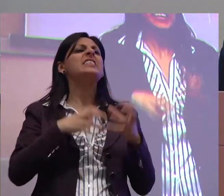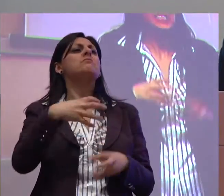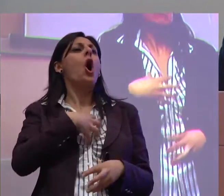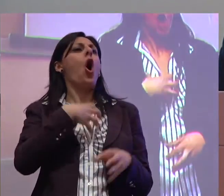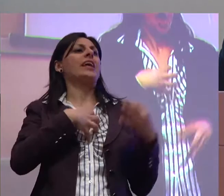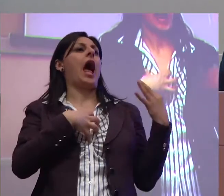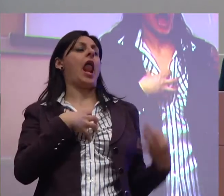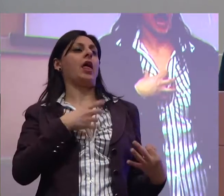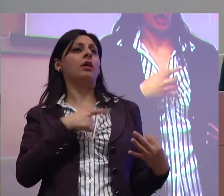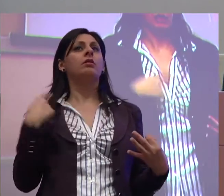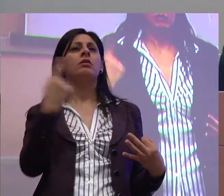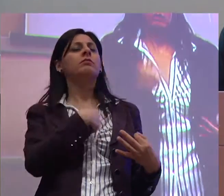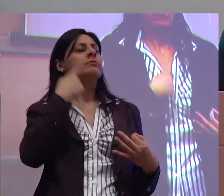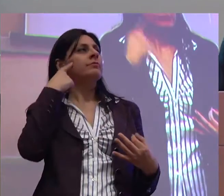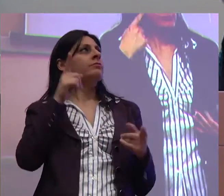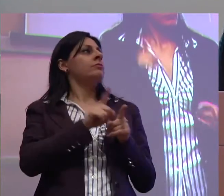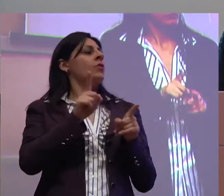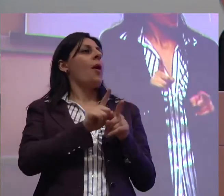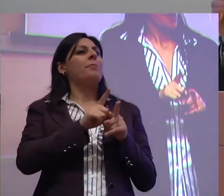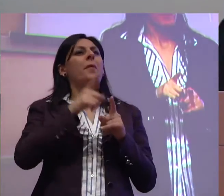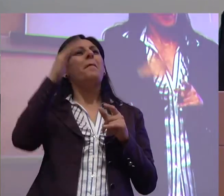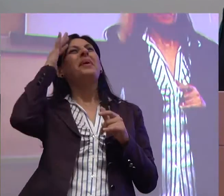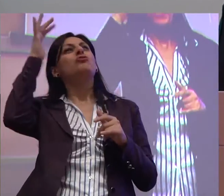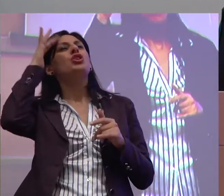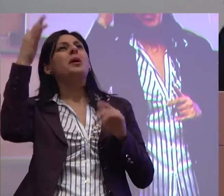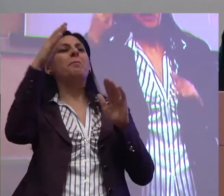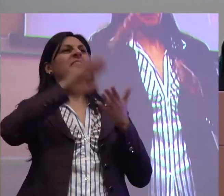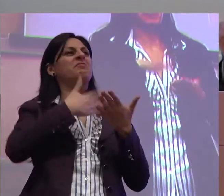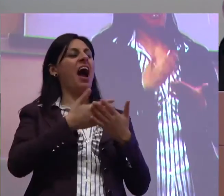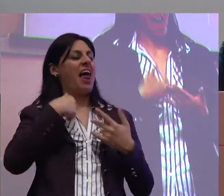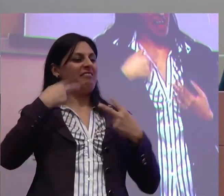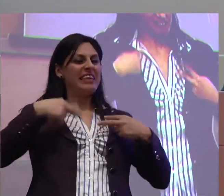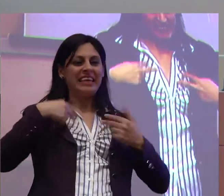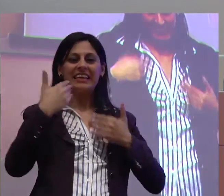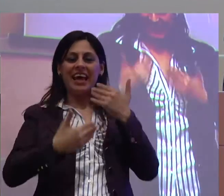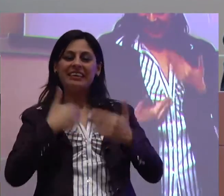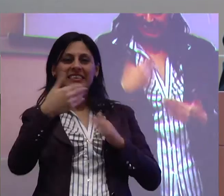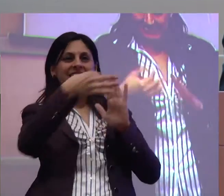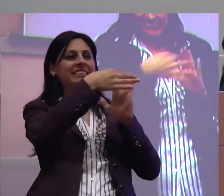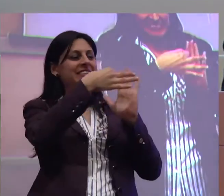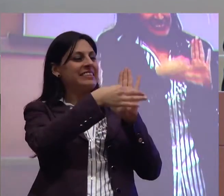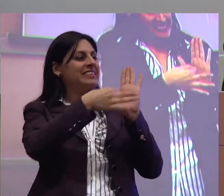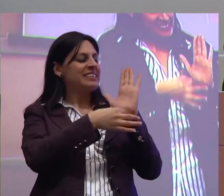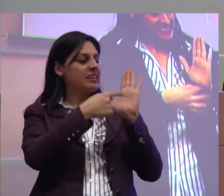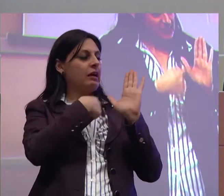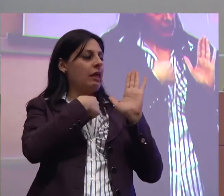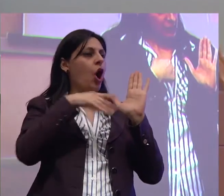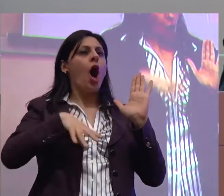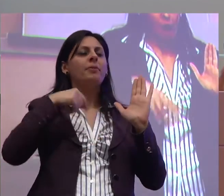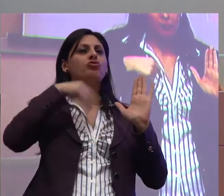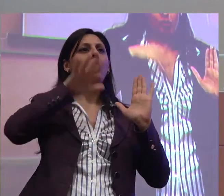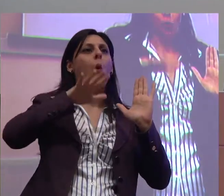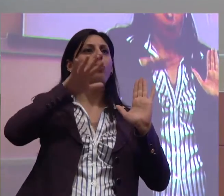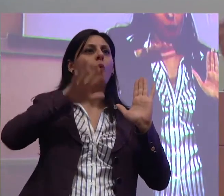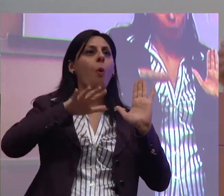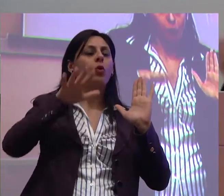crisi che ci trova a mettere in discussione principi solidaristici sui quali si fonda la nostra azione quotidiana,